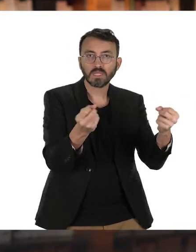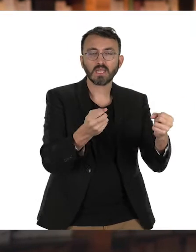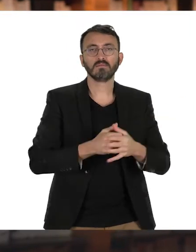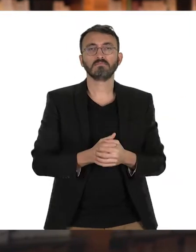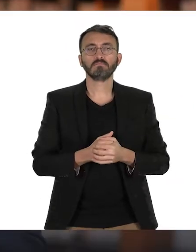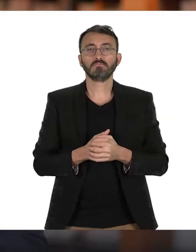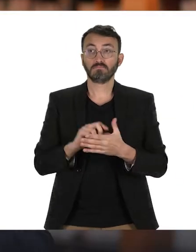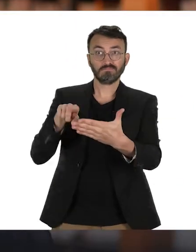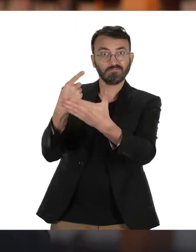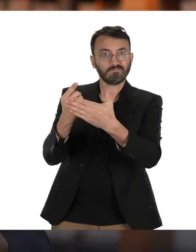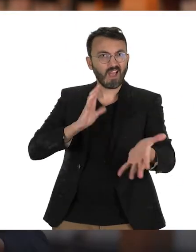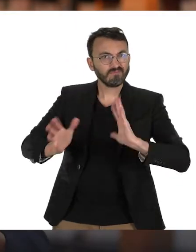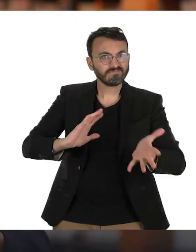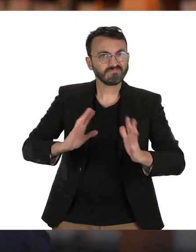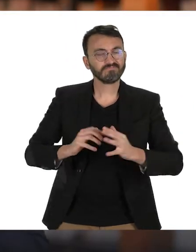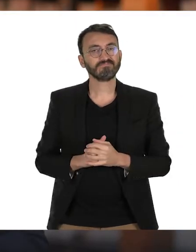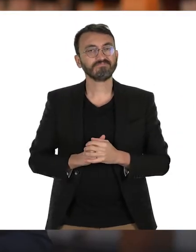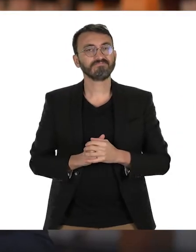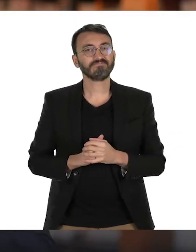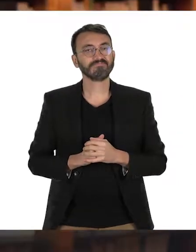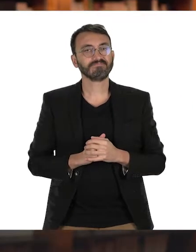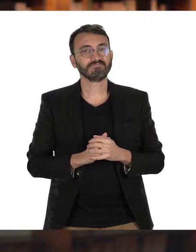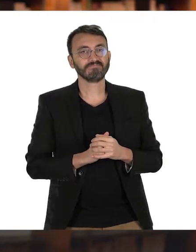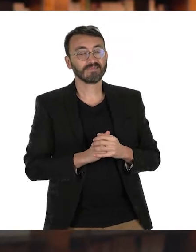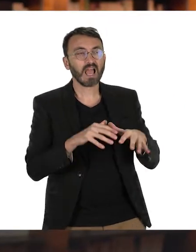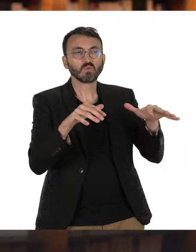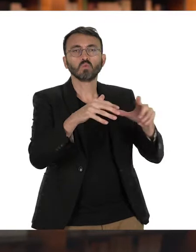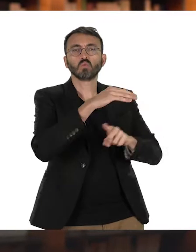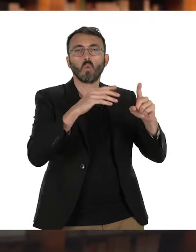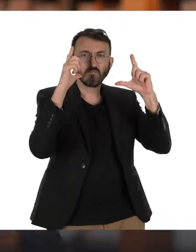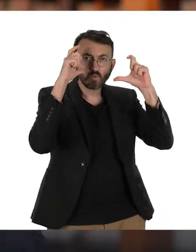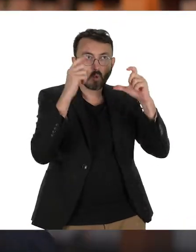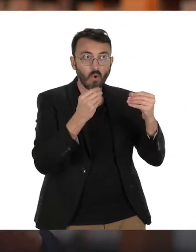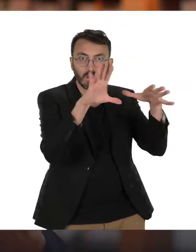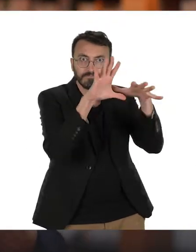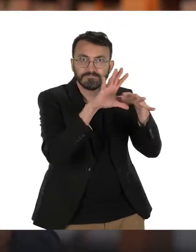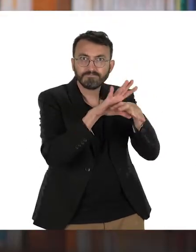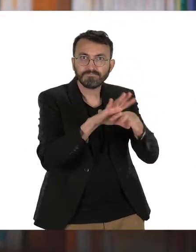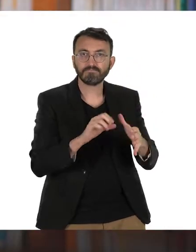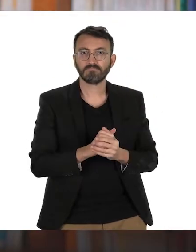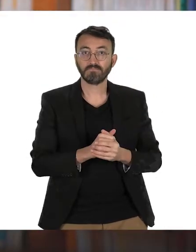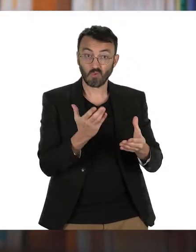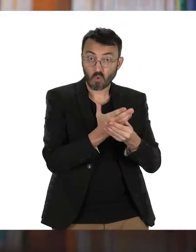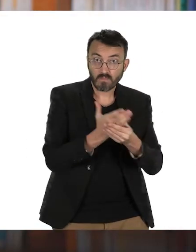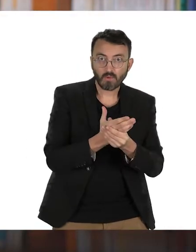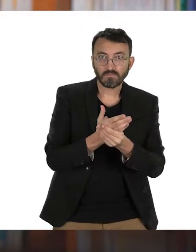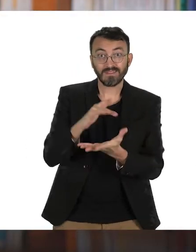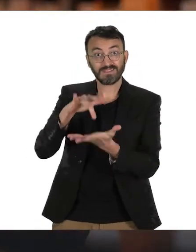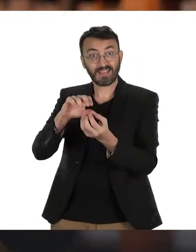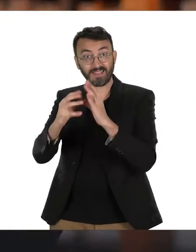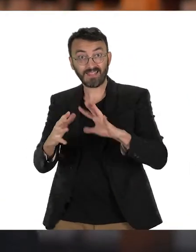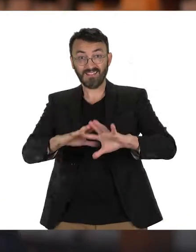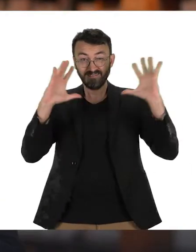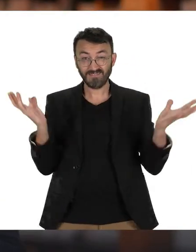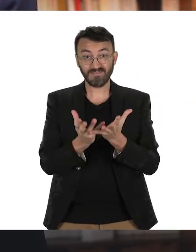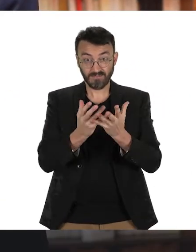sous-titrer les vidéos, traduire en langue des signes françaises, légender les photos sur les réseaux sociaux, pour rendre tous nos documents,